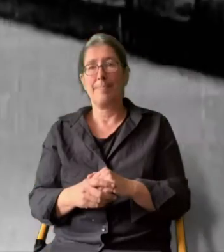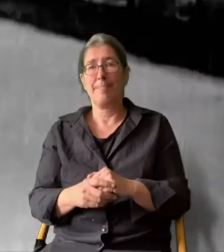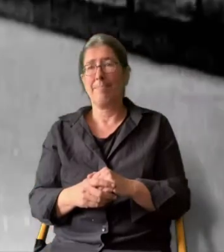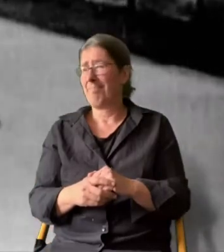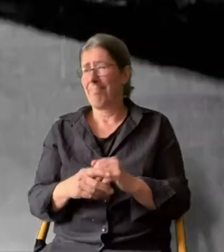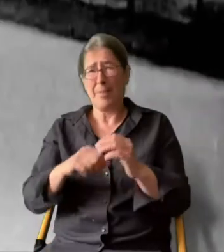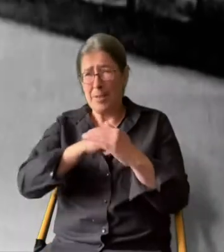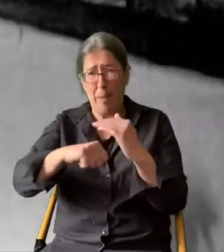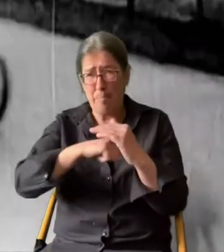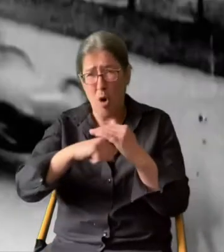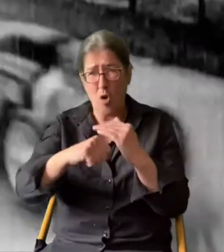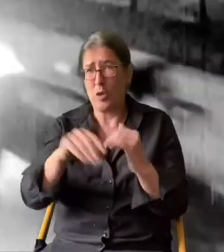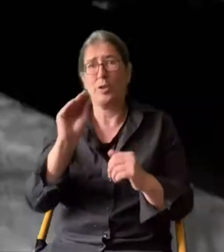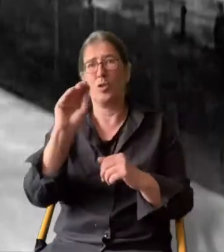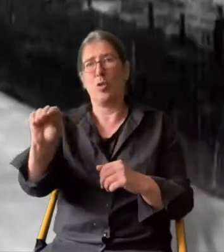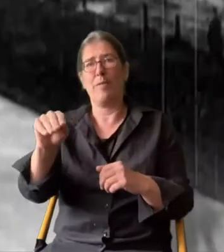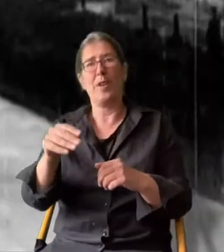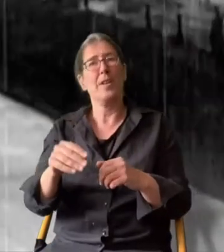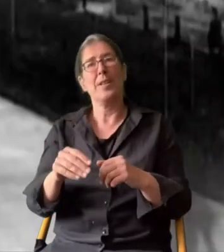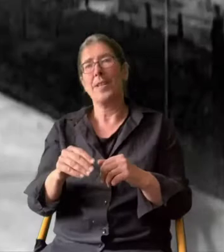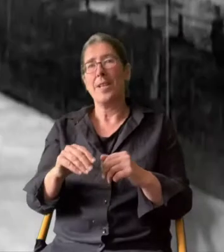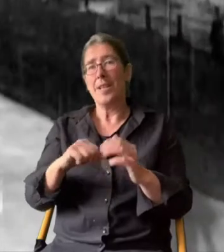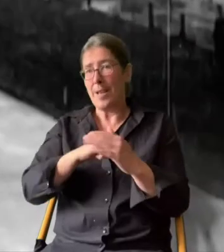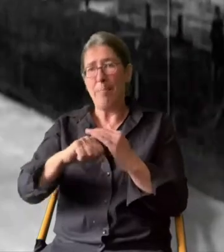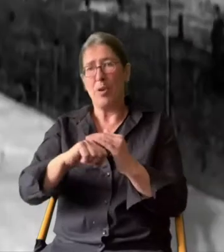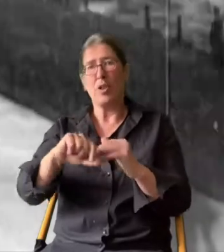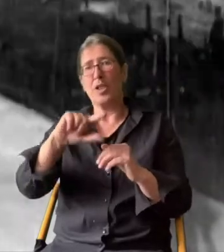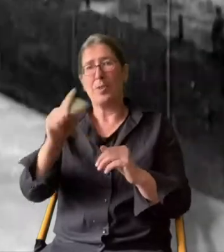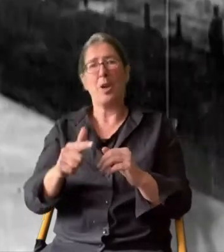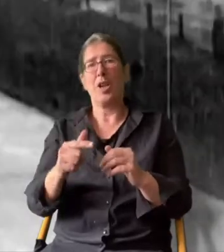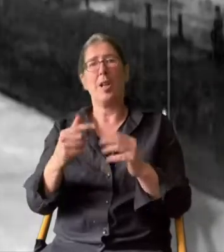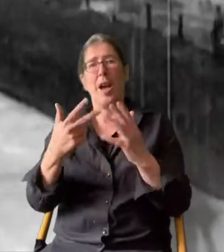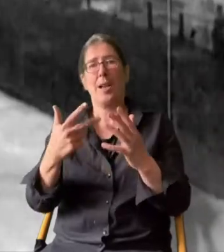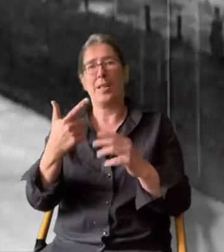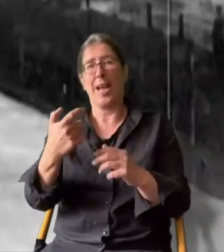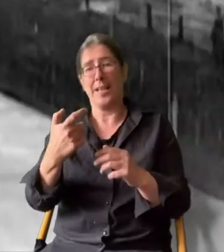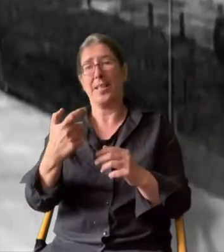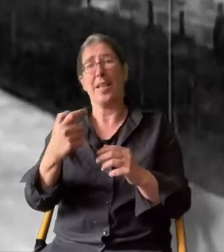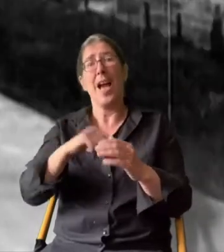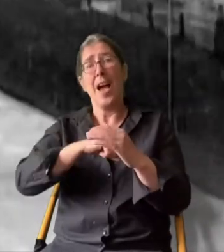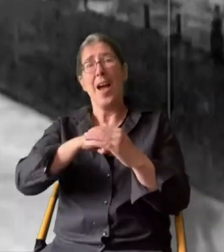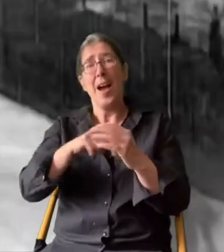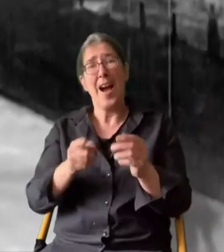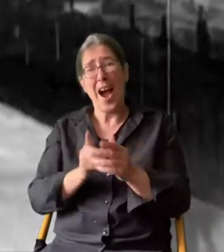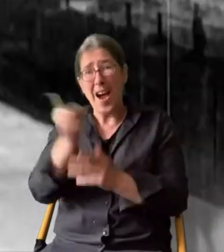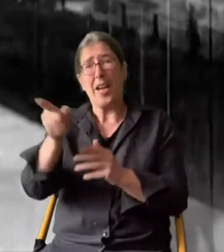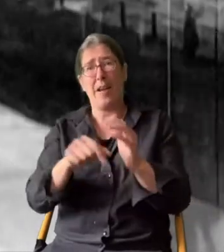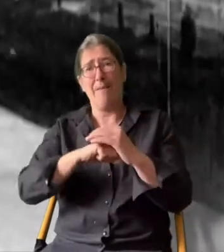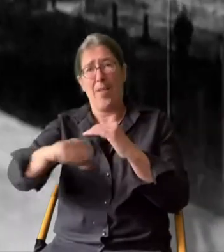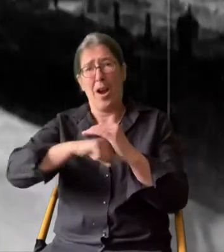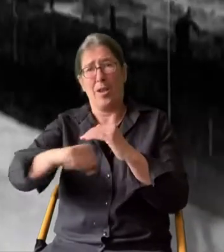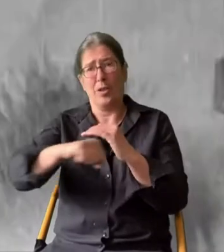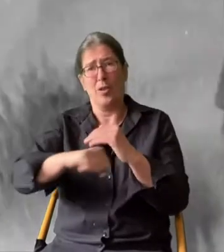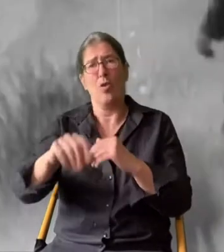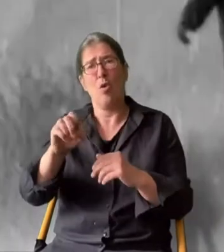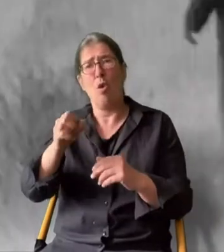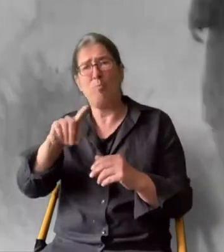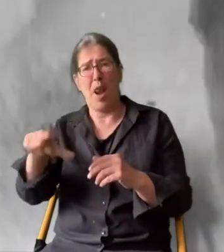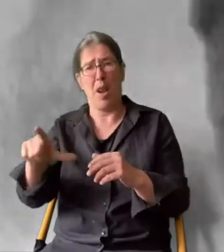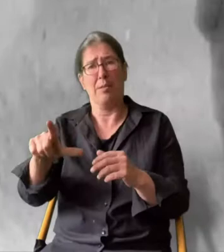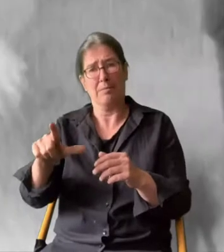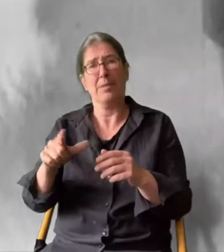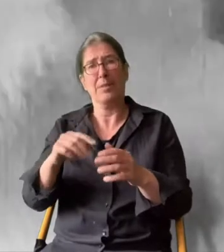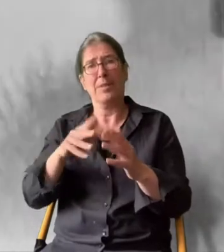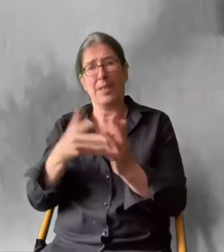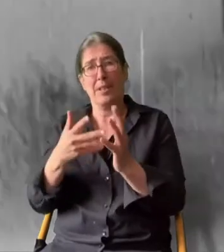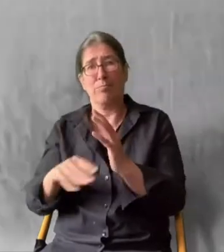Mit Caracho in die Zukunft. Tempo 238 bringt der Raketenwagen Opel Rack 1 auf